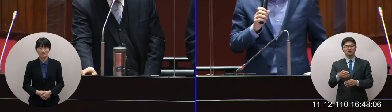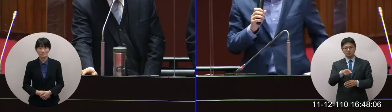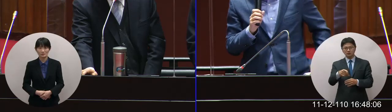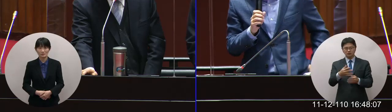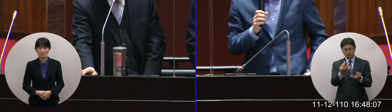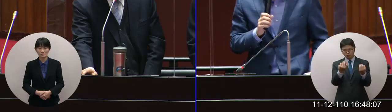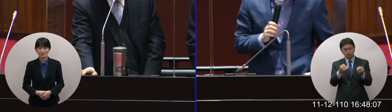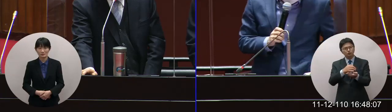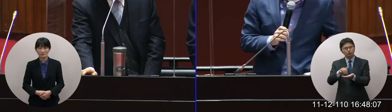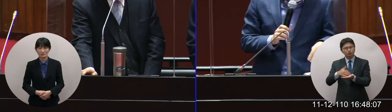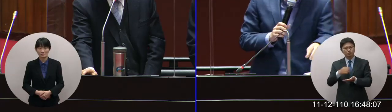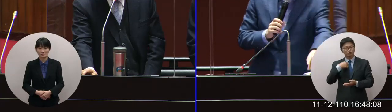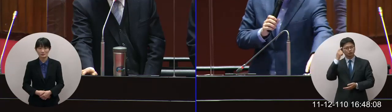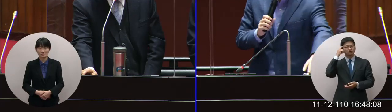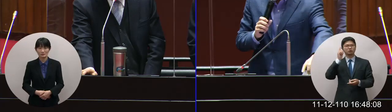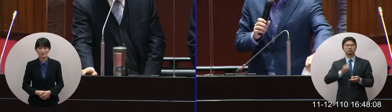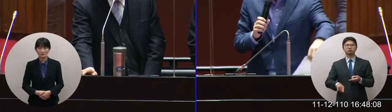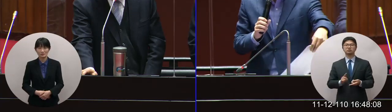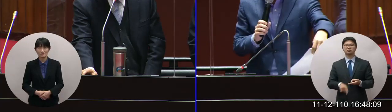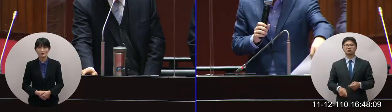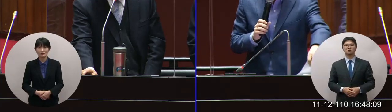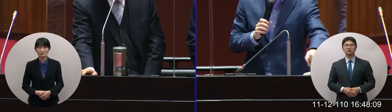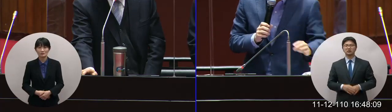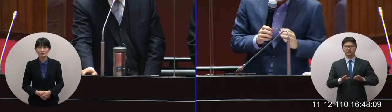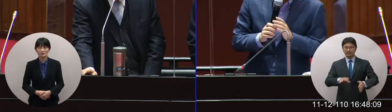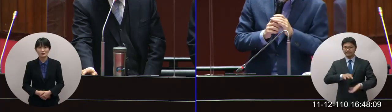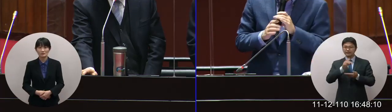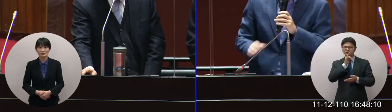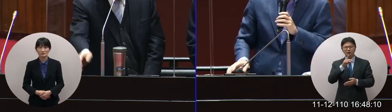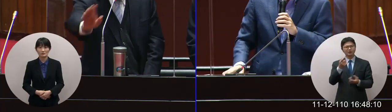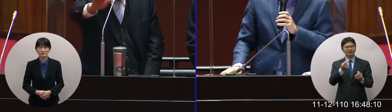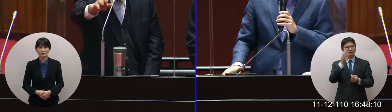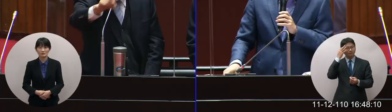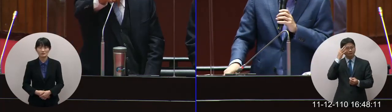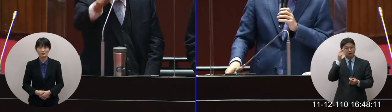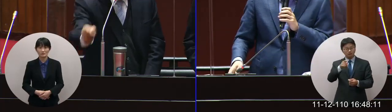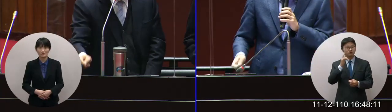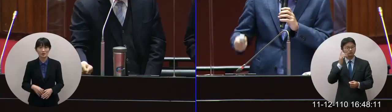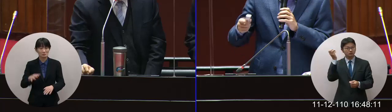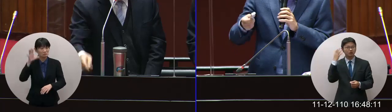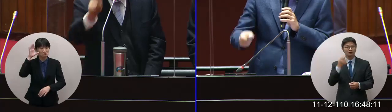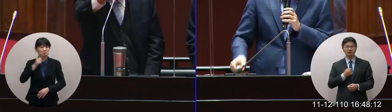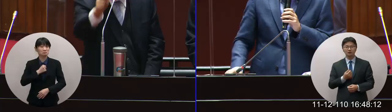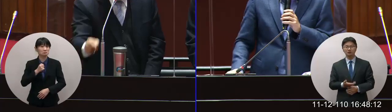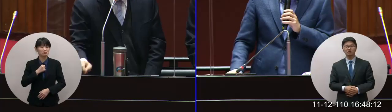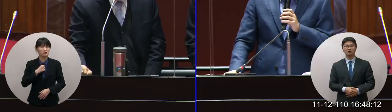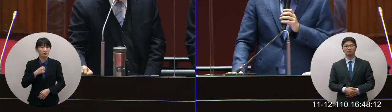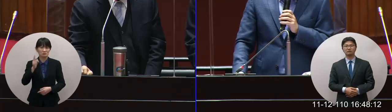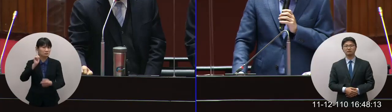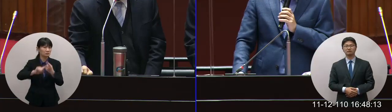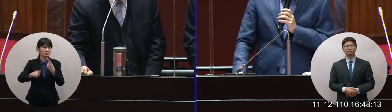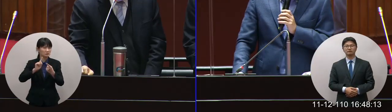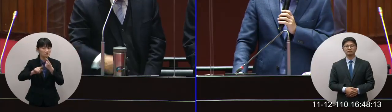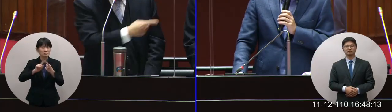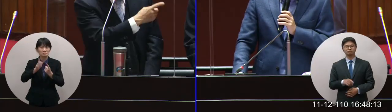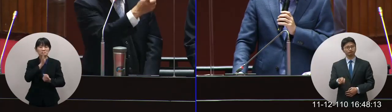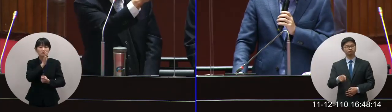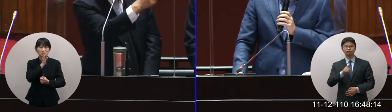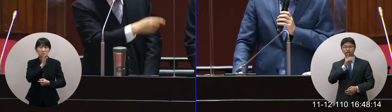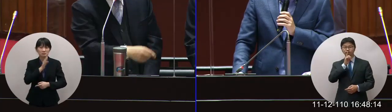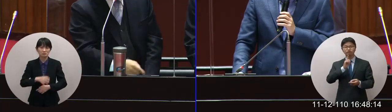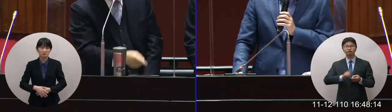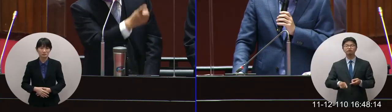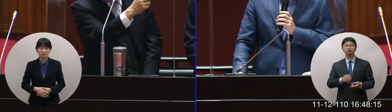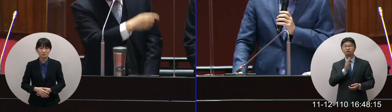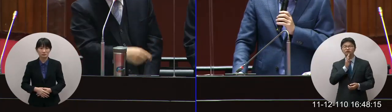可以這個我這樣子講因為這個有一點複雜但是應該也不複雜吧聽得懂不應該如此不應該這樣吧而且